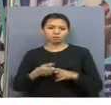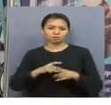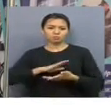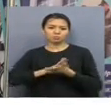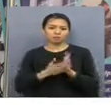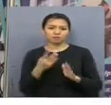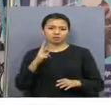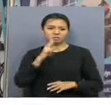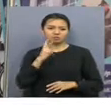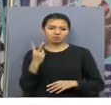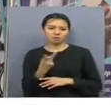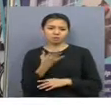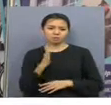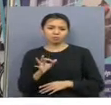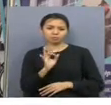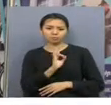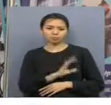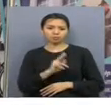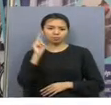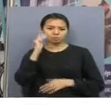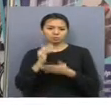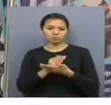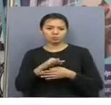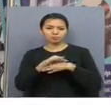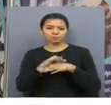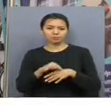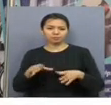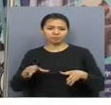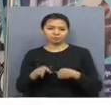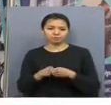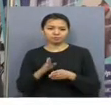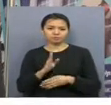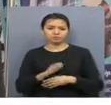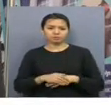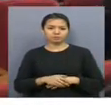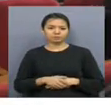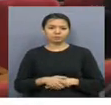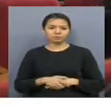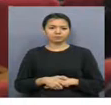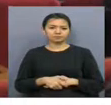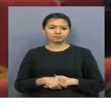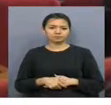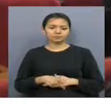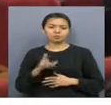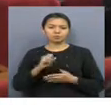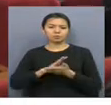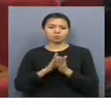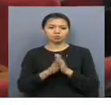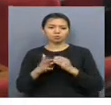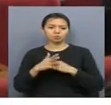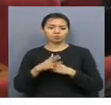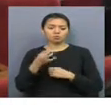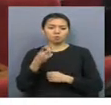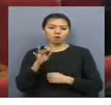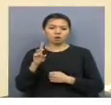екі жаққа да тиімді болып отыр. Оқу жүйесін жұмыс бер үшілермен бірлесіп жас айтын боламыз. Келісім аясында Шухан Олиханыф